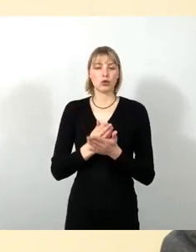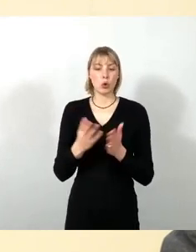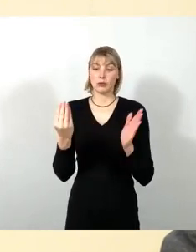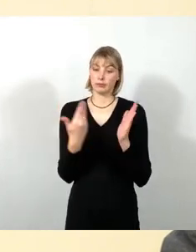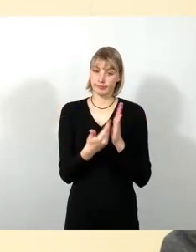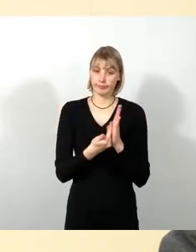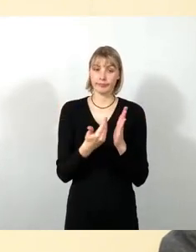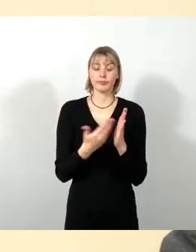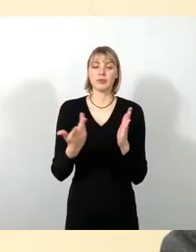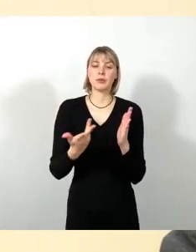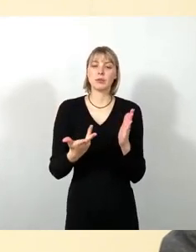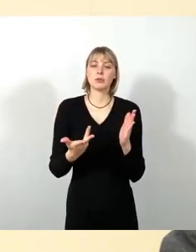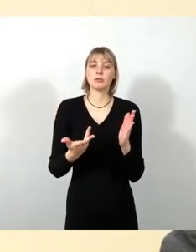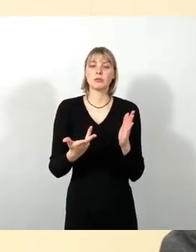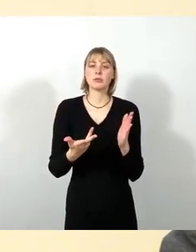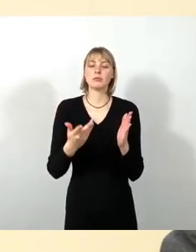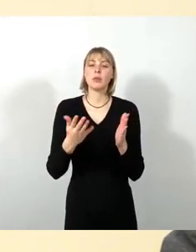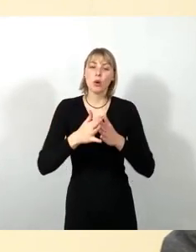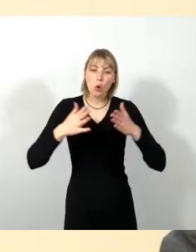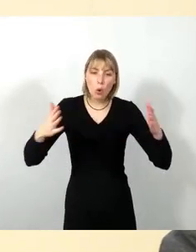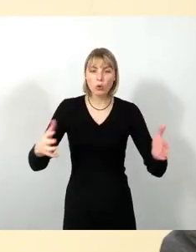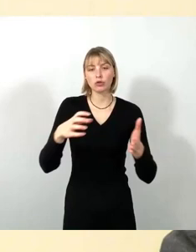Stadtteil sowohl das